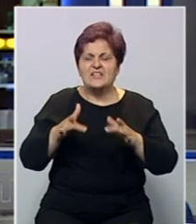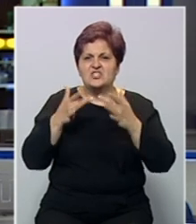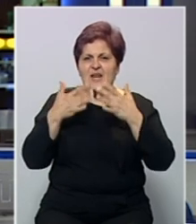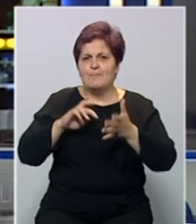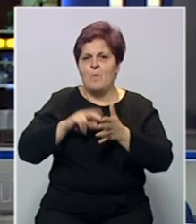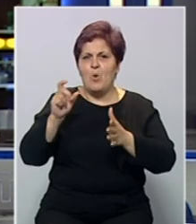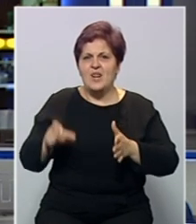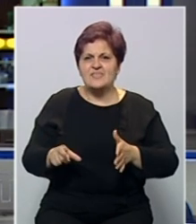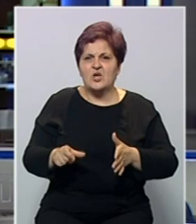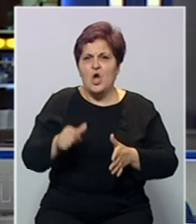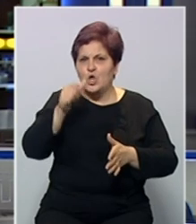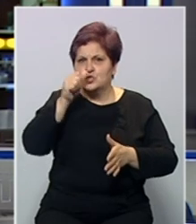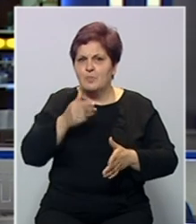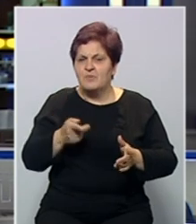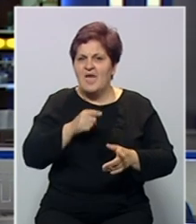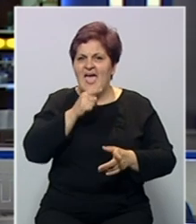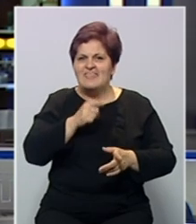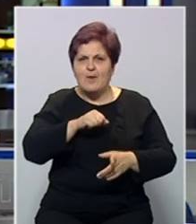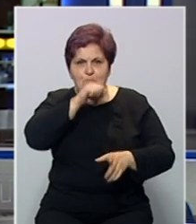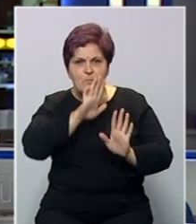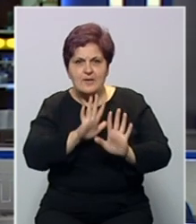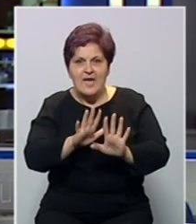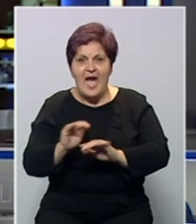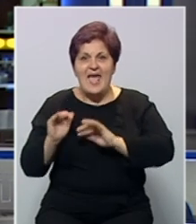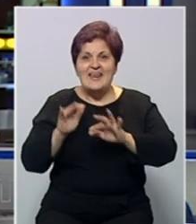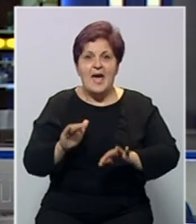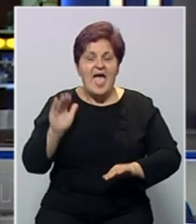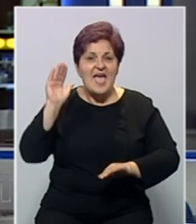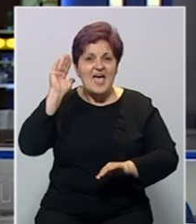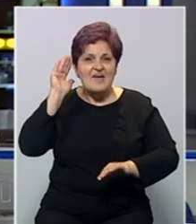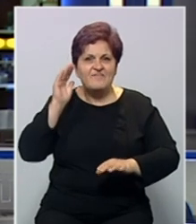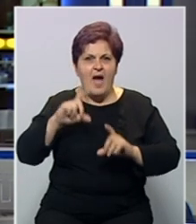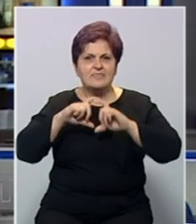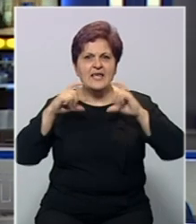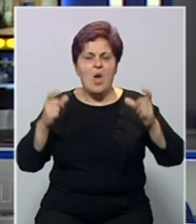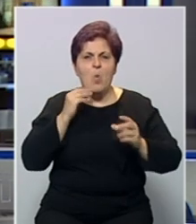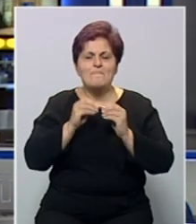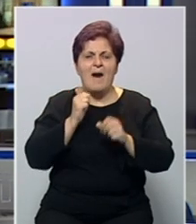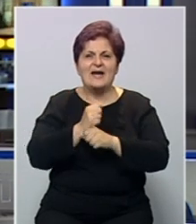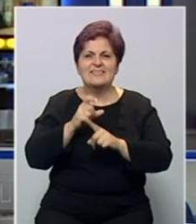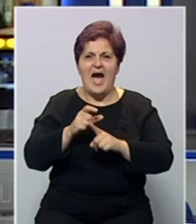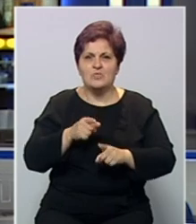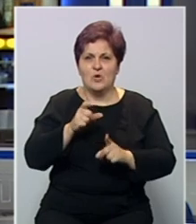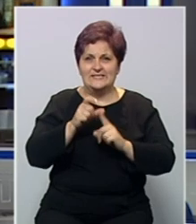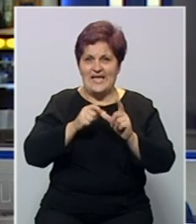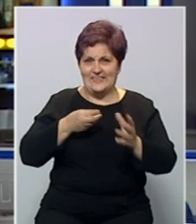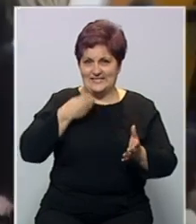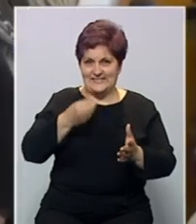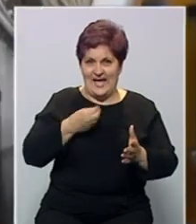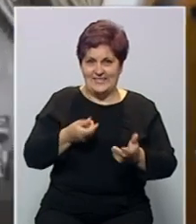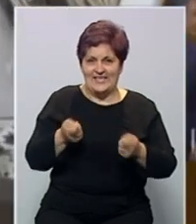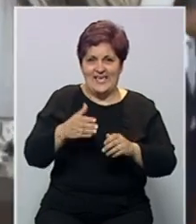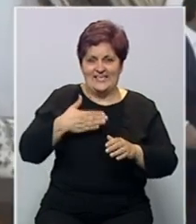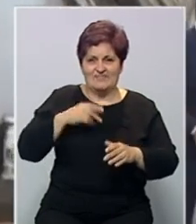napustiti politiku, što je potaknulo njegove lojaliste da napadnu vladin kompleks u Bagdadu. Sadr je saopštio da